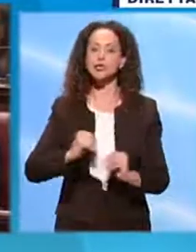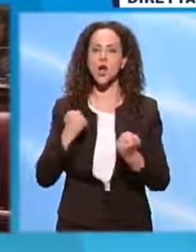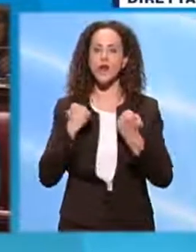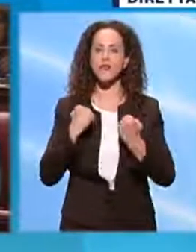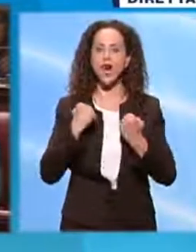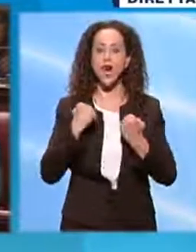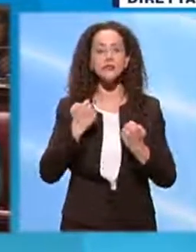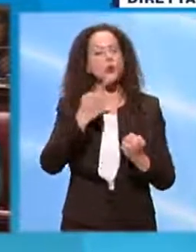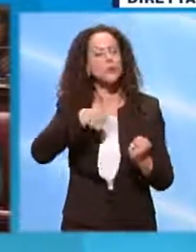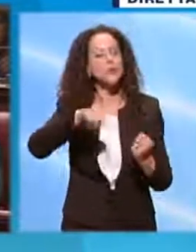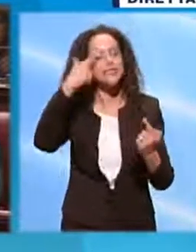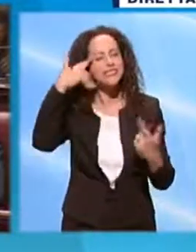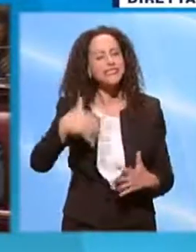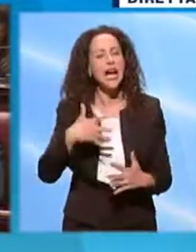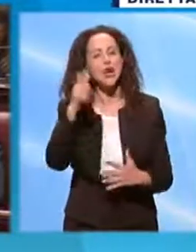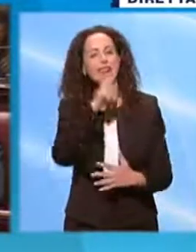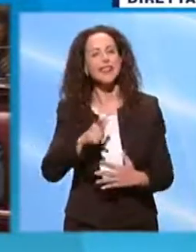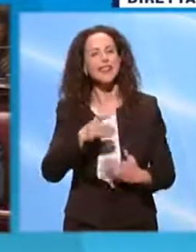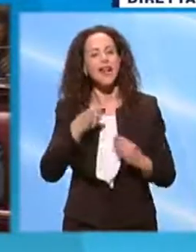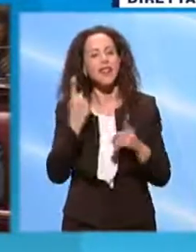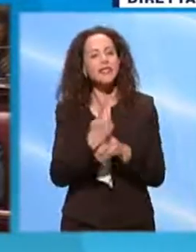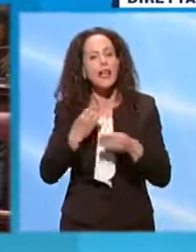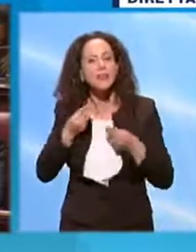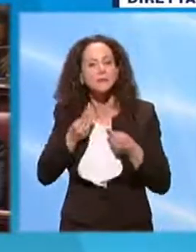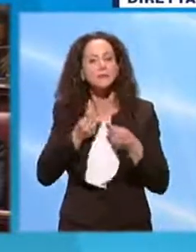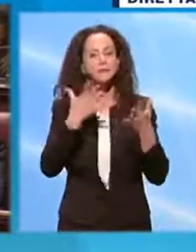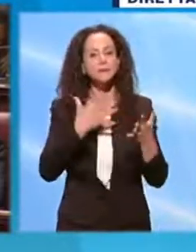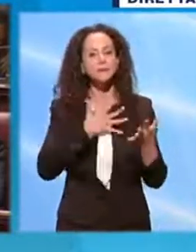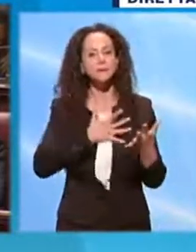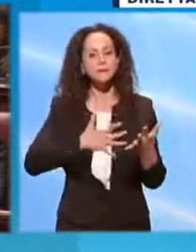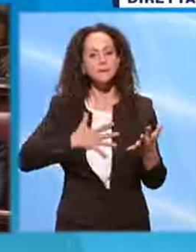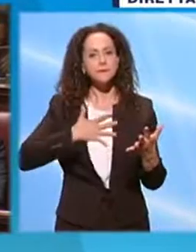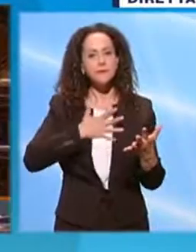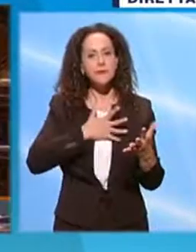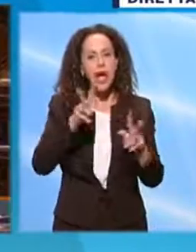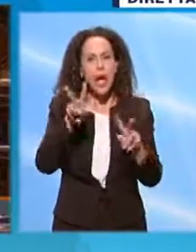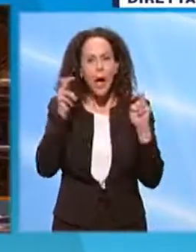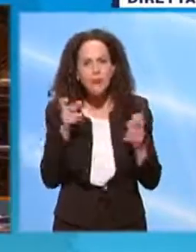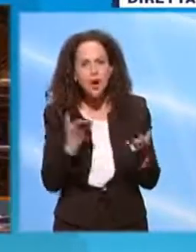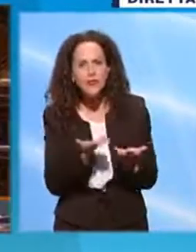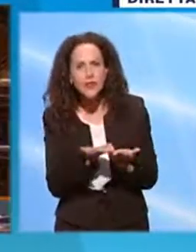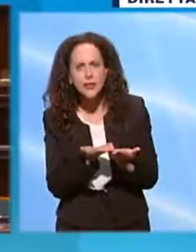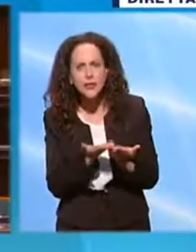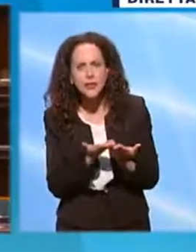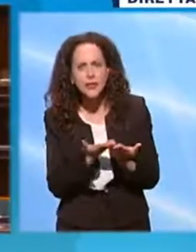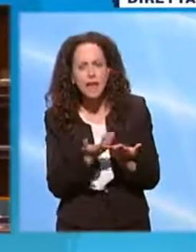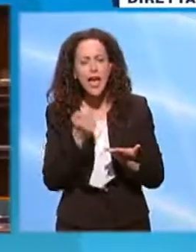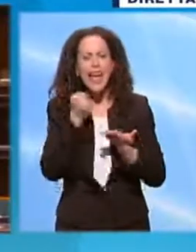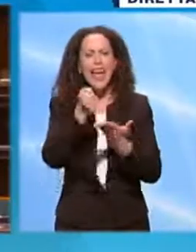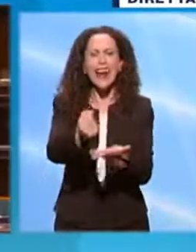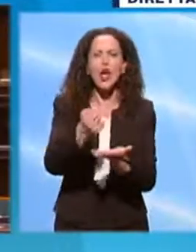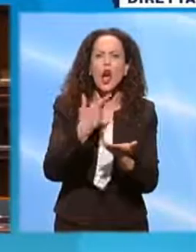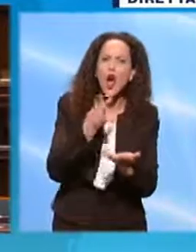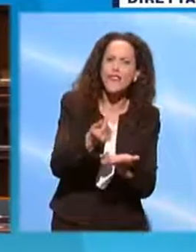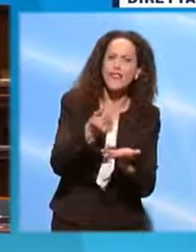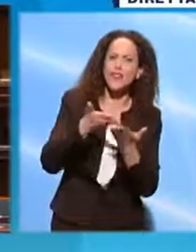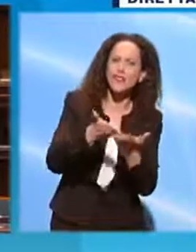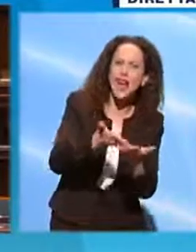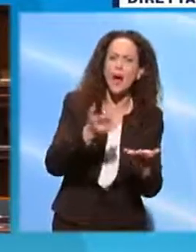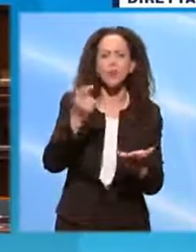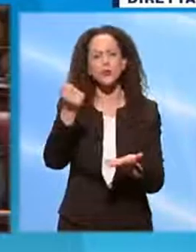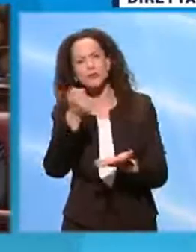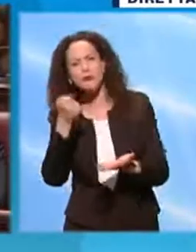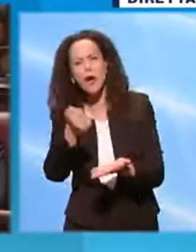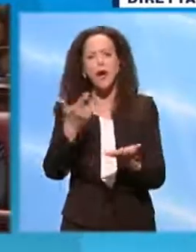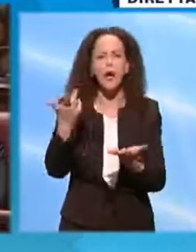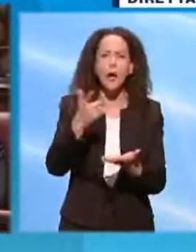fine l'Italia deve essere accontentata, ne approfitti. Lei può portare a casa il recovery fund da almeno mille